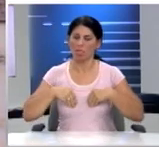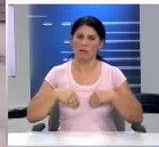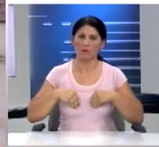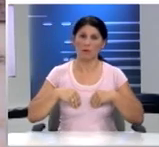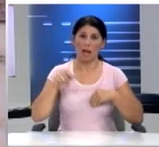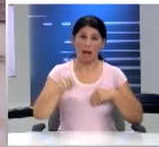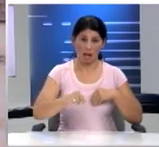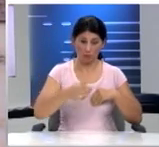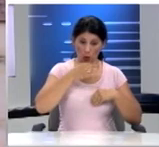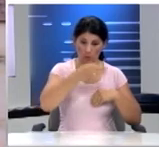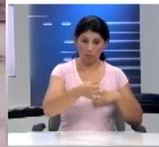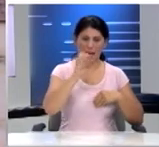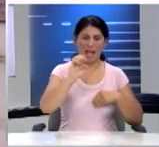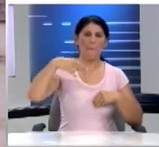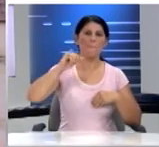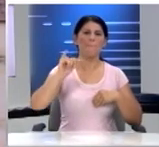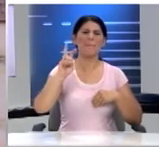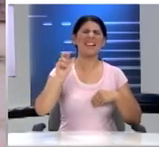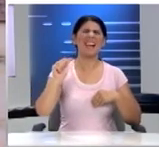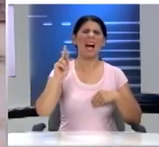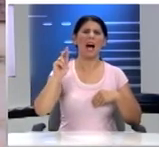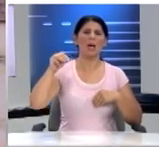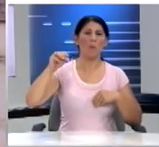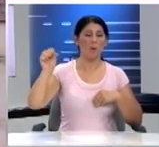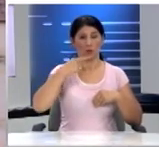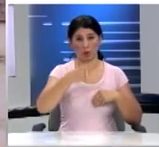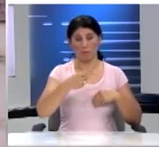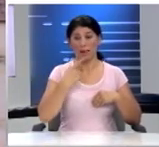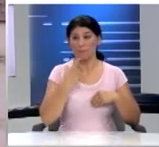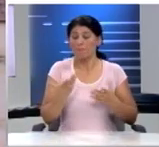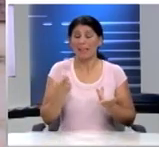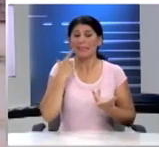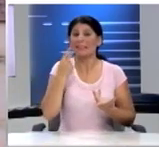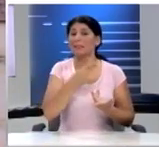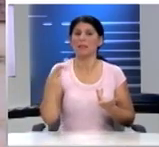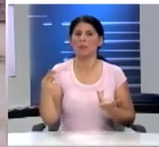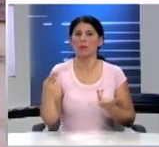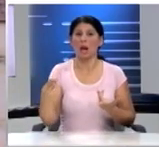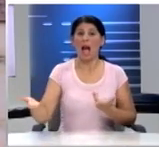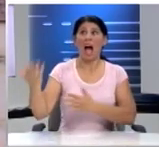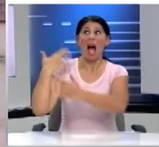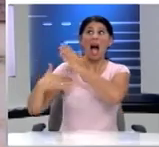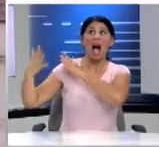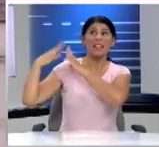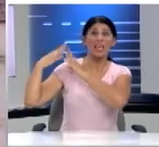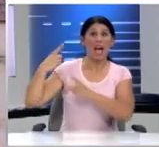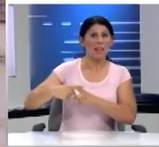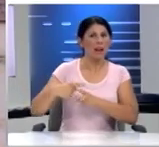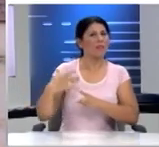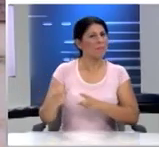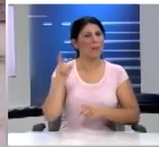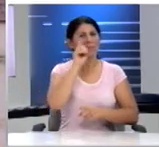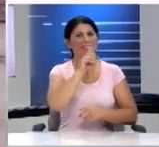επίχαρμου σημαίνει ότι και τότε υπήρχαν fake news τα οποία τα